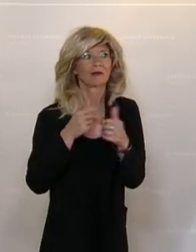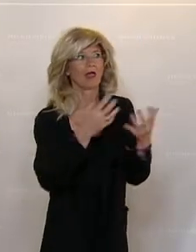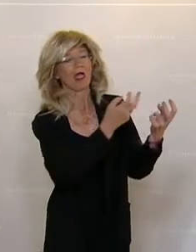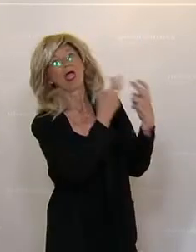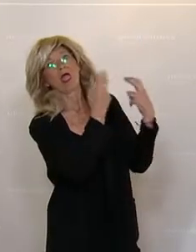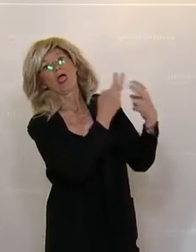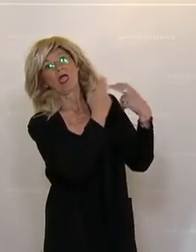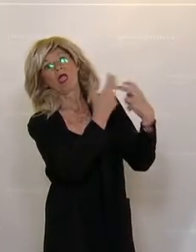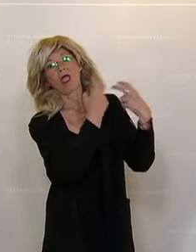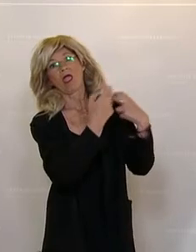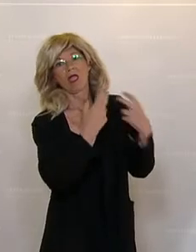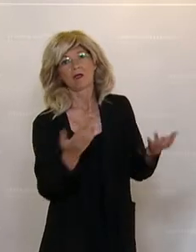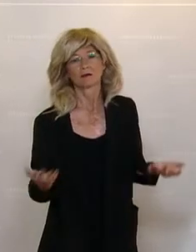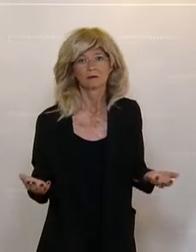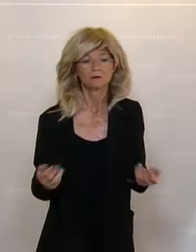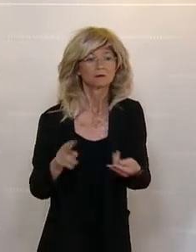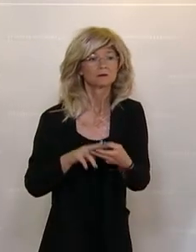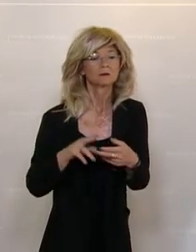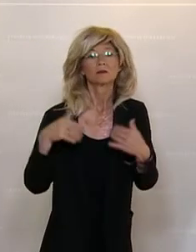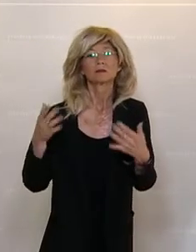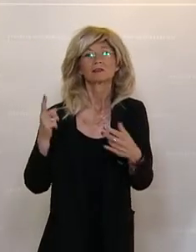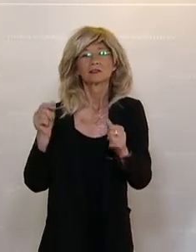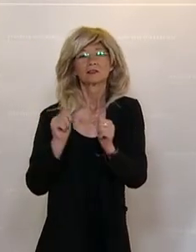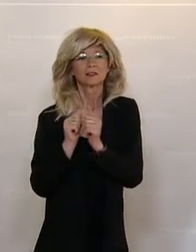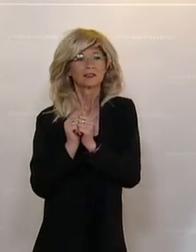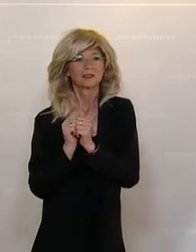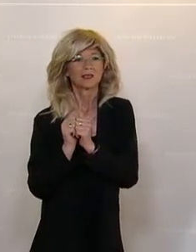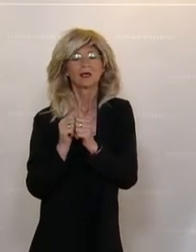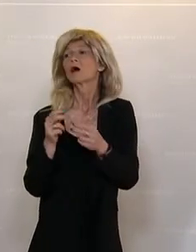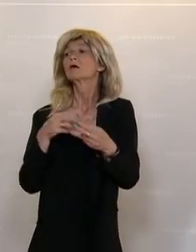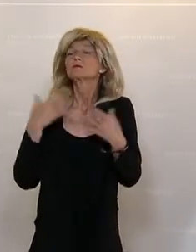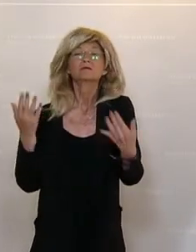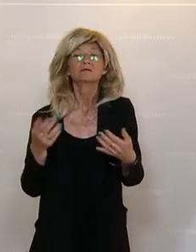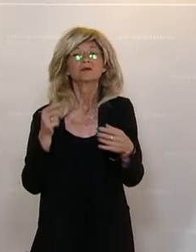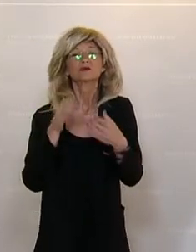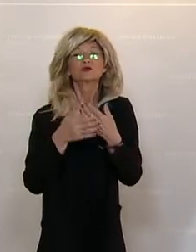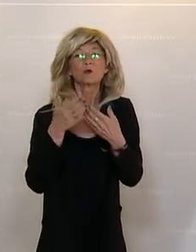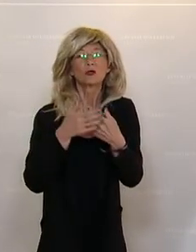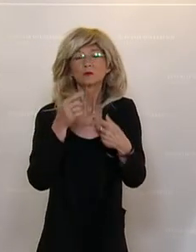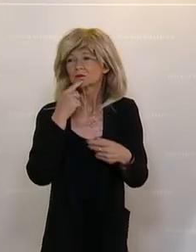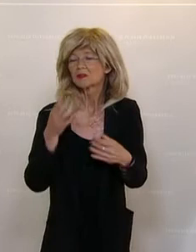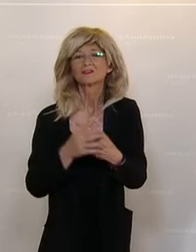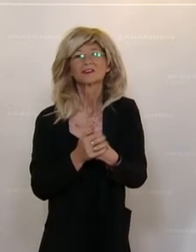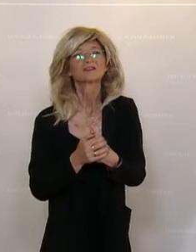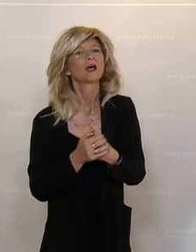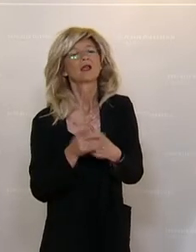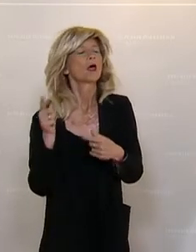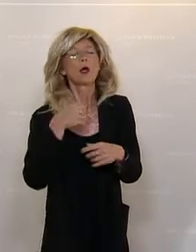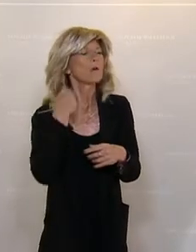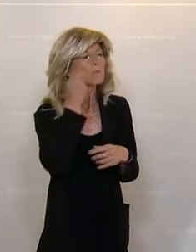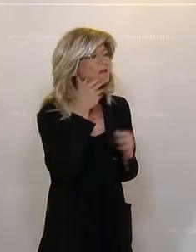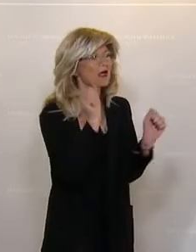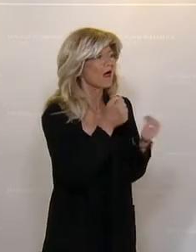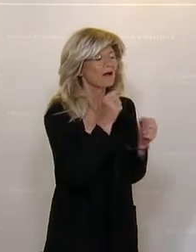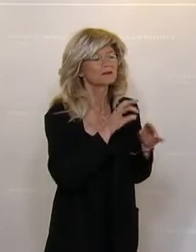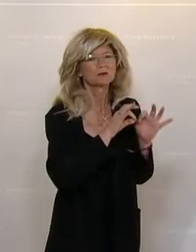das starke Geschlecht sein zu müssen. Hilfe zu suchen wäre ein Zeichen der Schwäche oder Männern kann es gar nicht passieren. Zumindest in